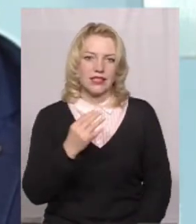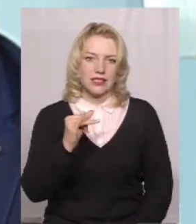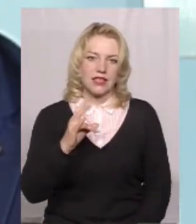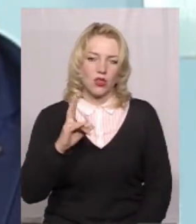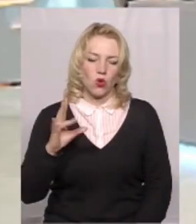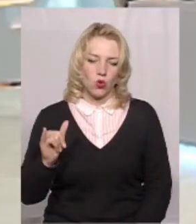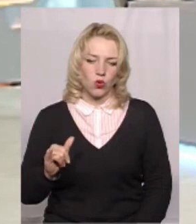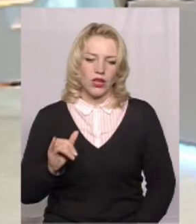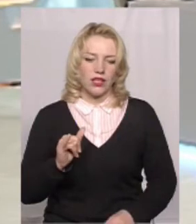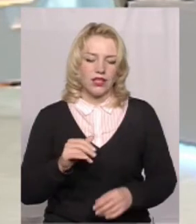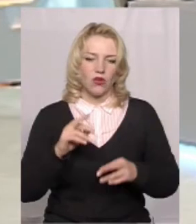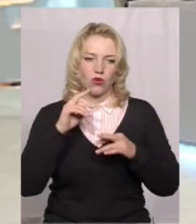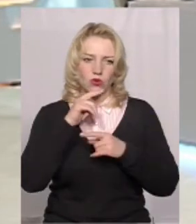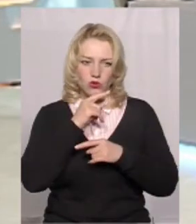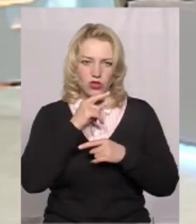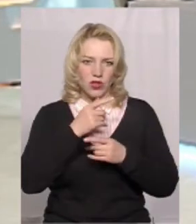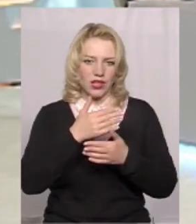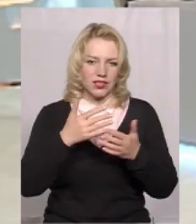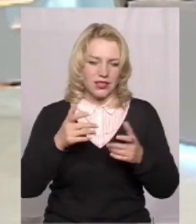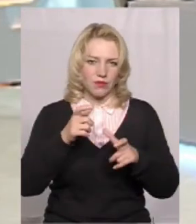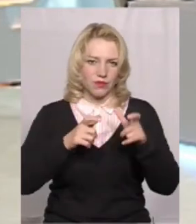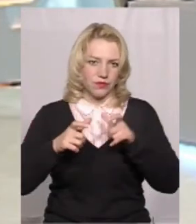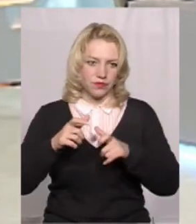посфорганічними і вторгорганічними сполуками.